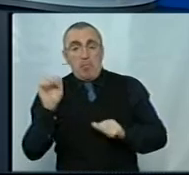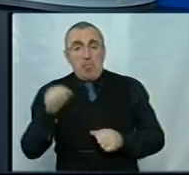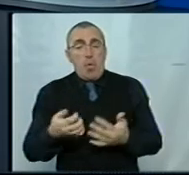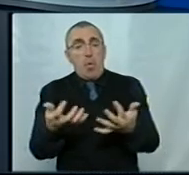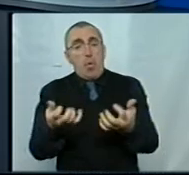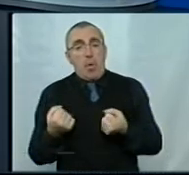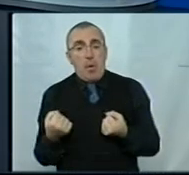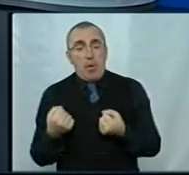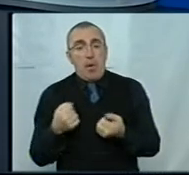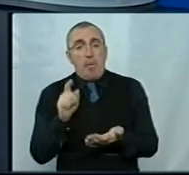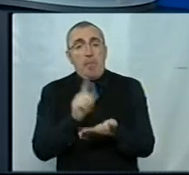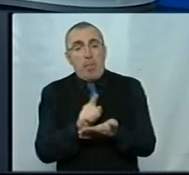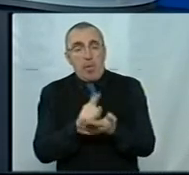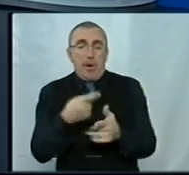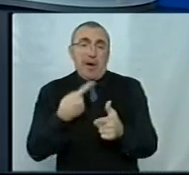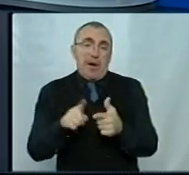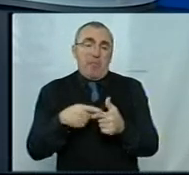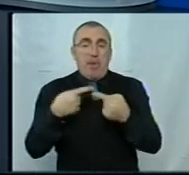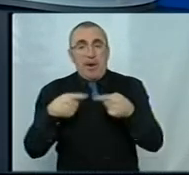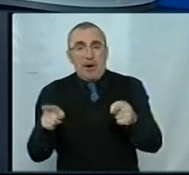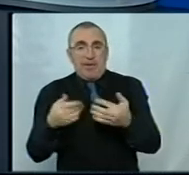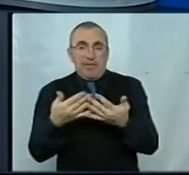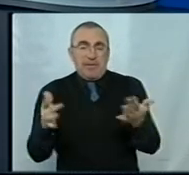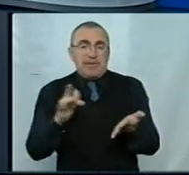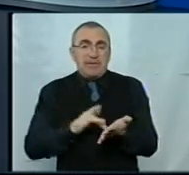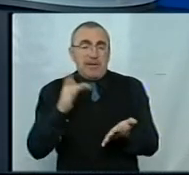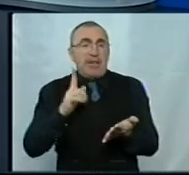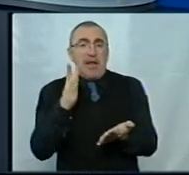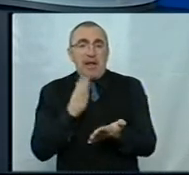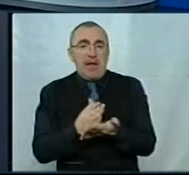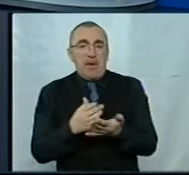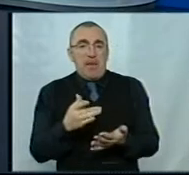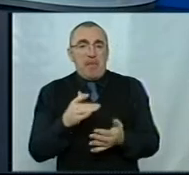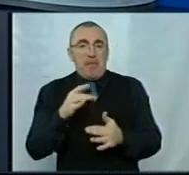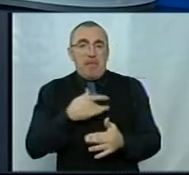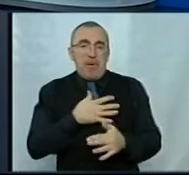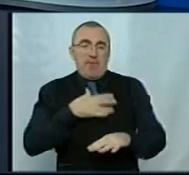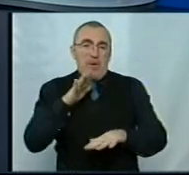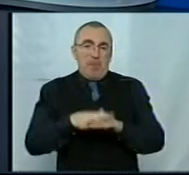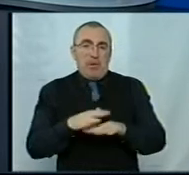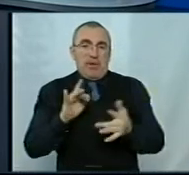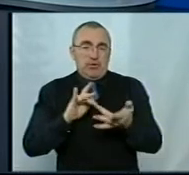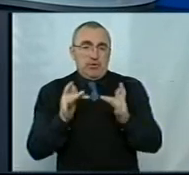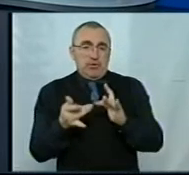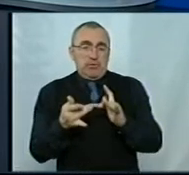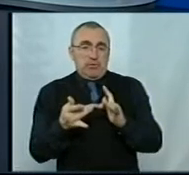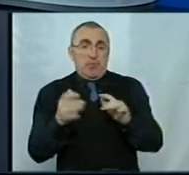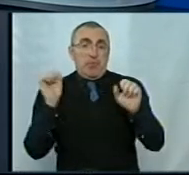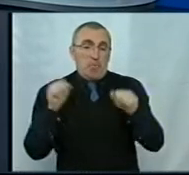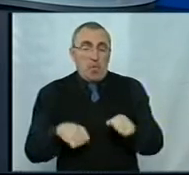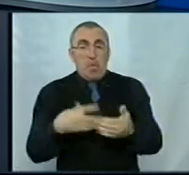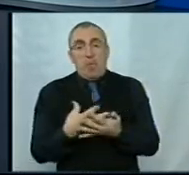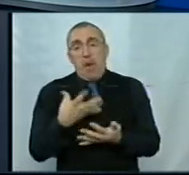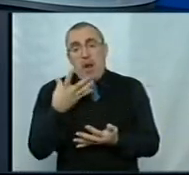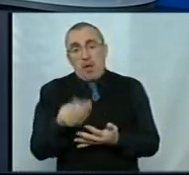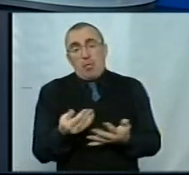отримати в податковій або в інших альтернативних центрах, які не є просто приватбанком через інтернет, так? І можна і платно